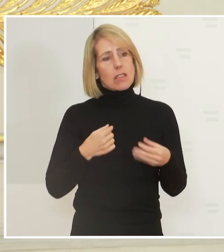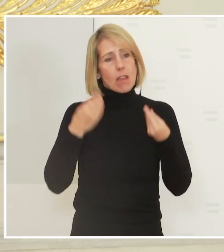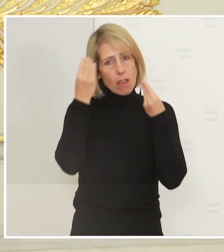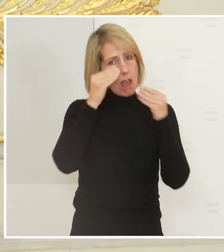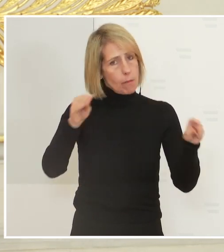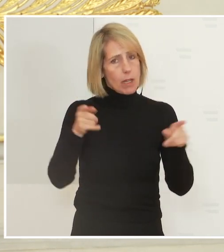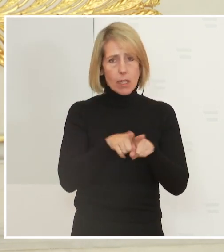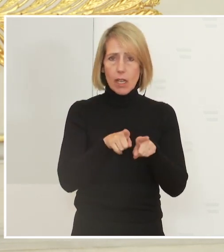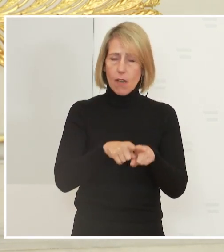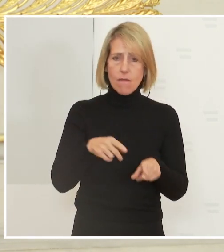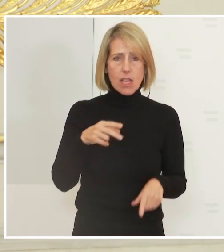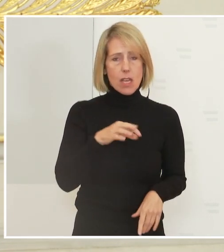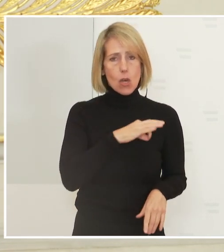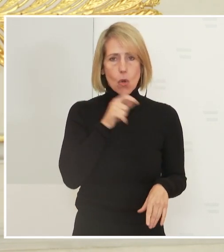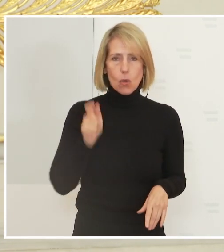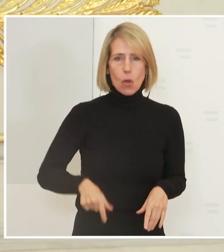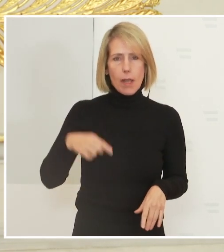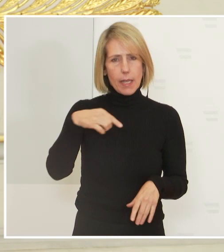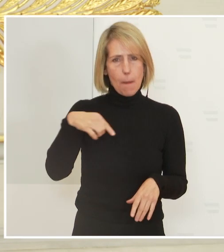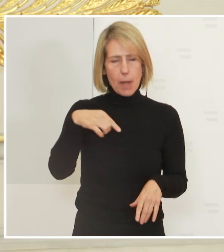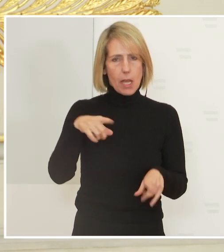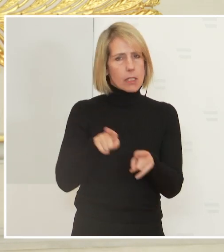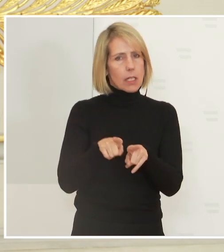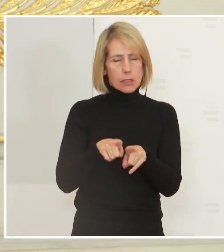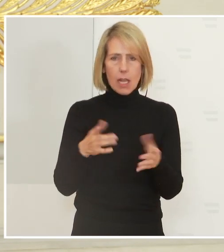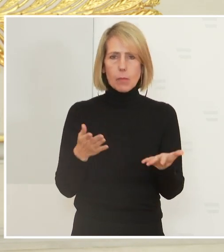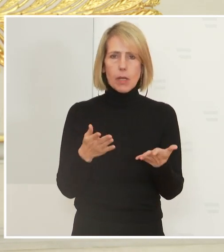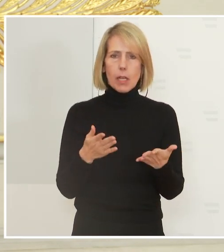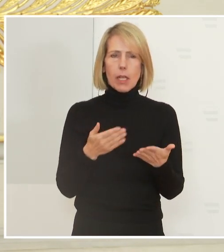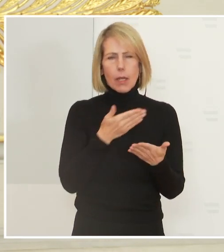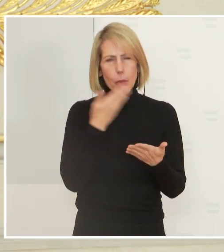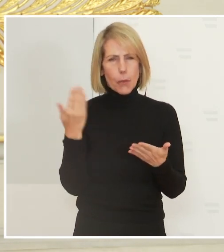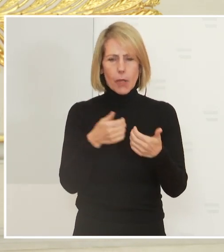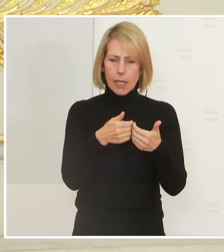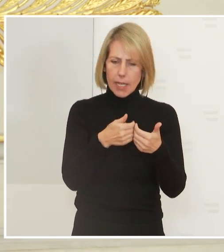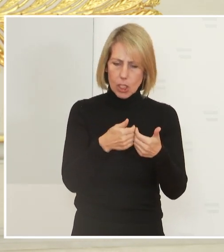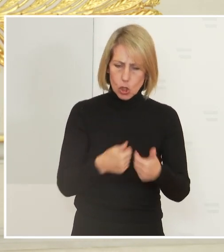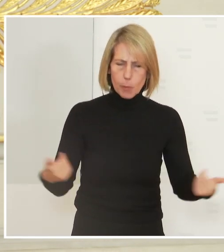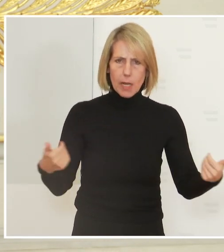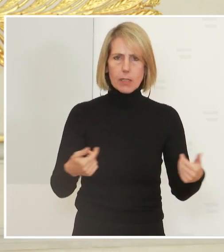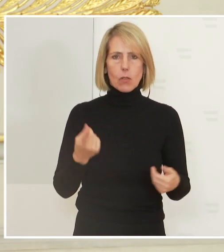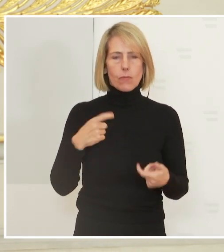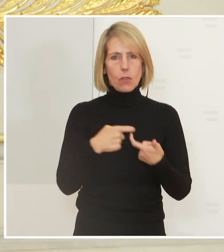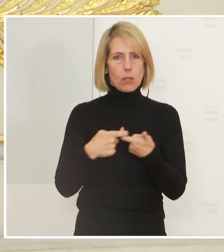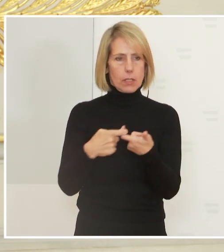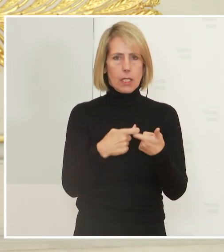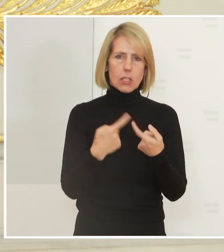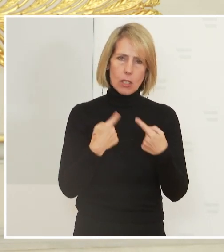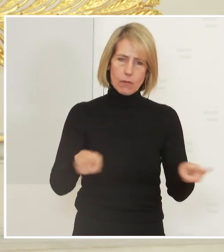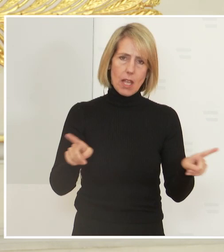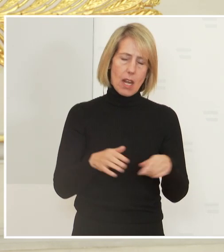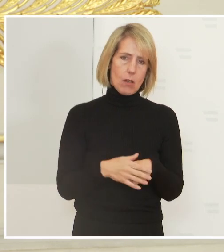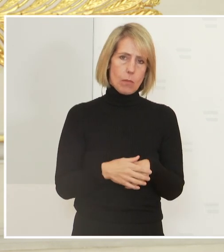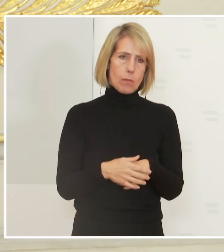Kollege Landeshauptmann Platter, daran, lassen wir keine Spaltung der Gesellschaft zu. Je